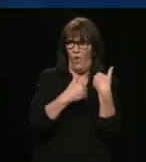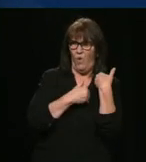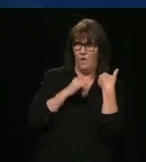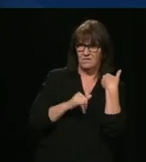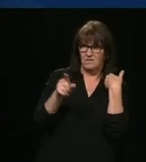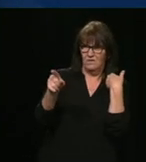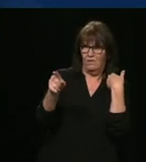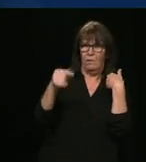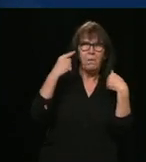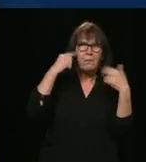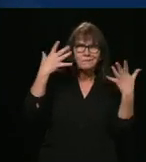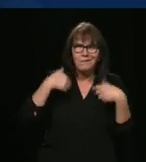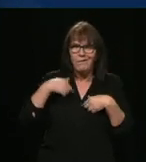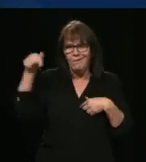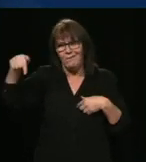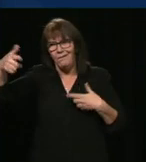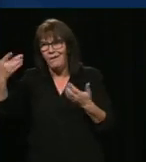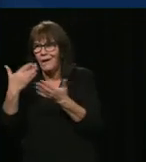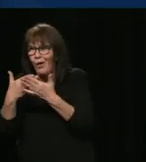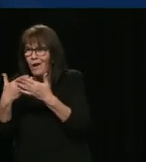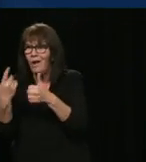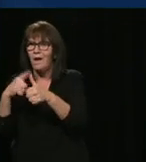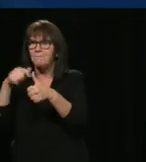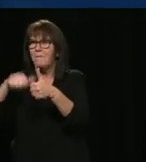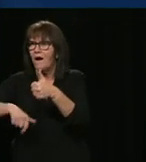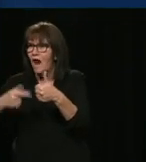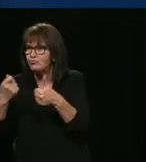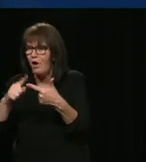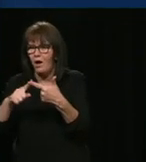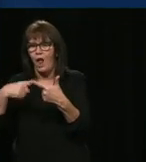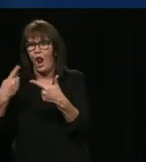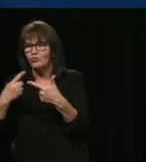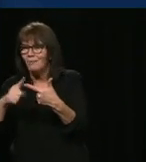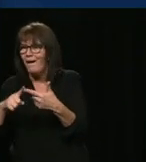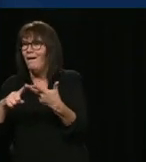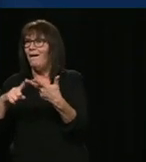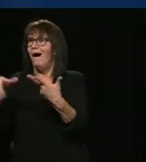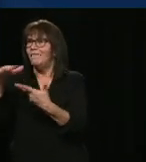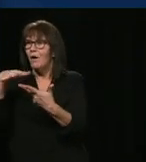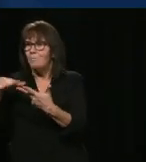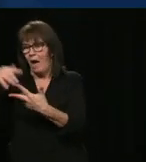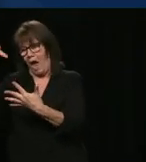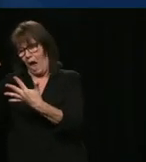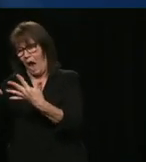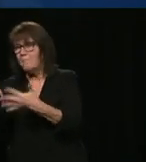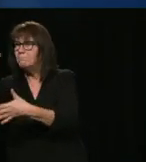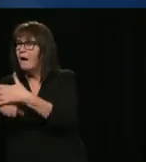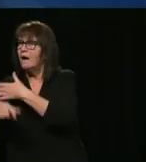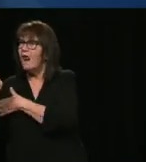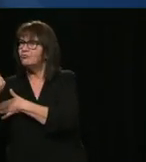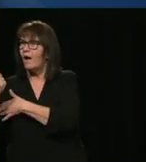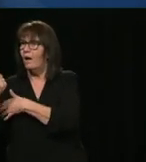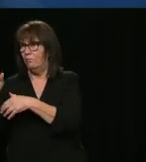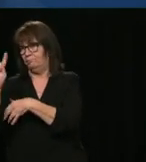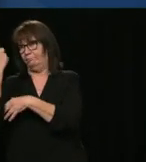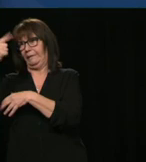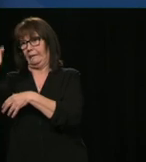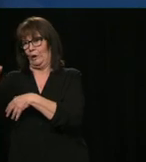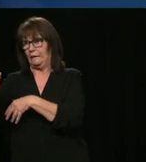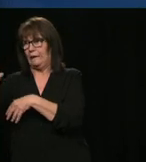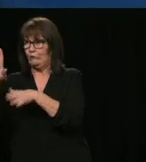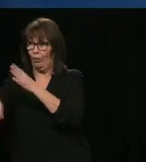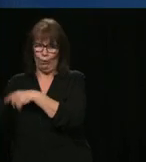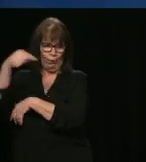Il manque d'argent pour l'environnement. Tout ça est une question de priorité, en fait. Et hier, au lieu de justifier